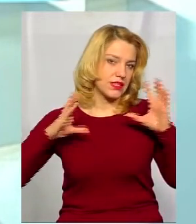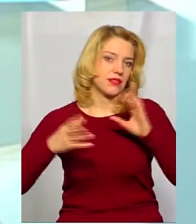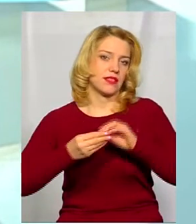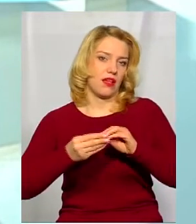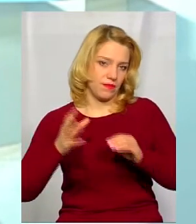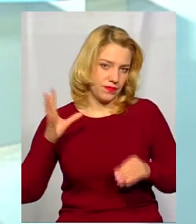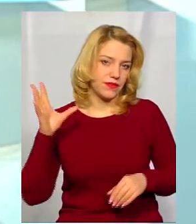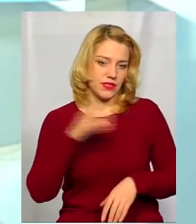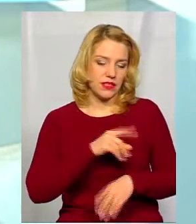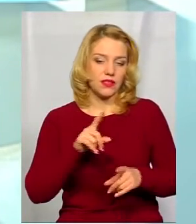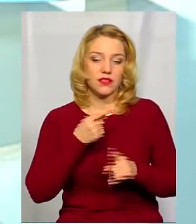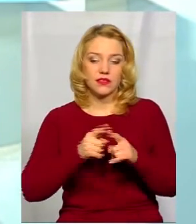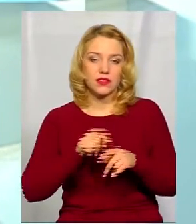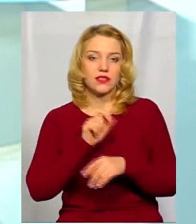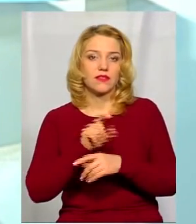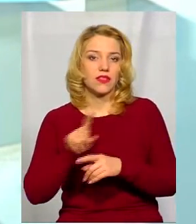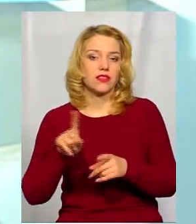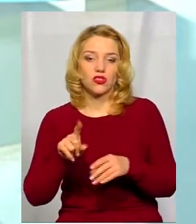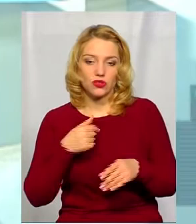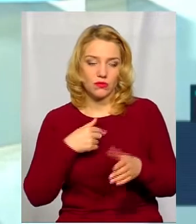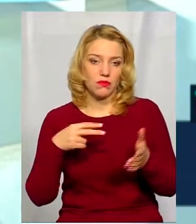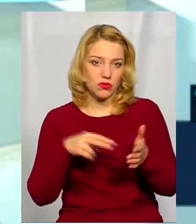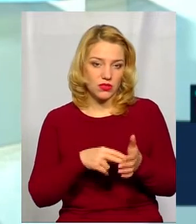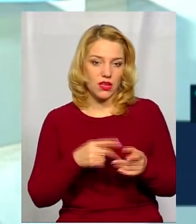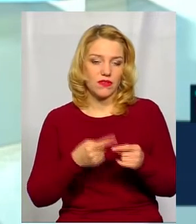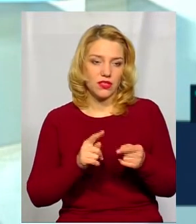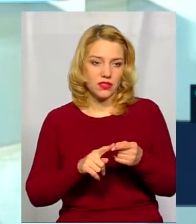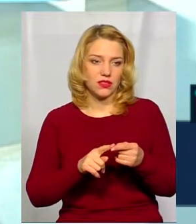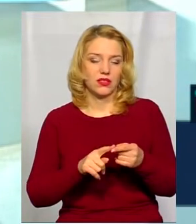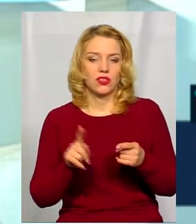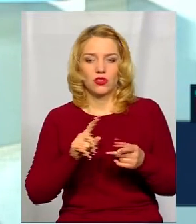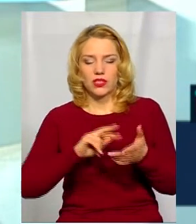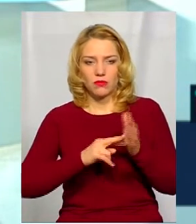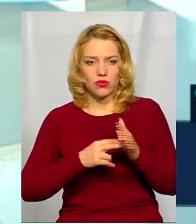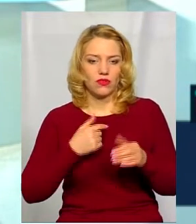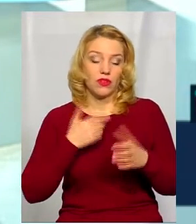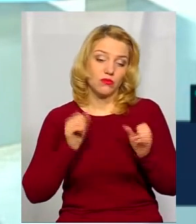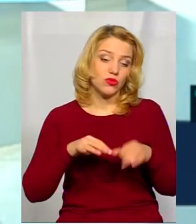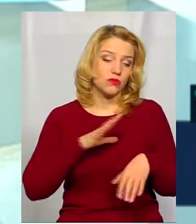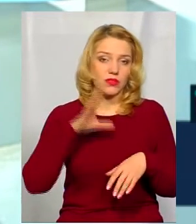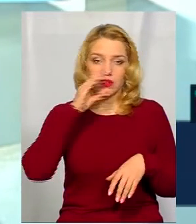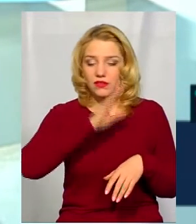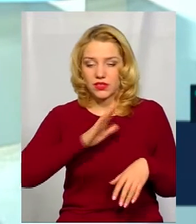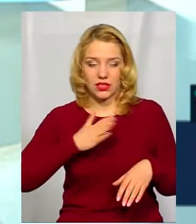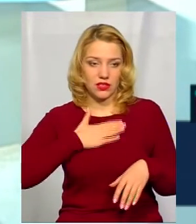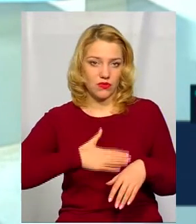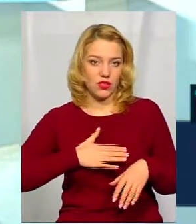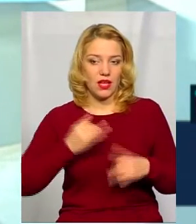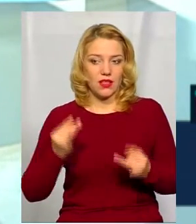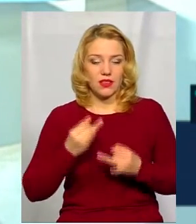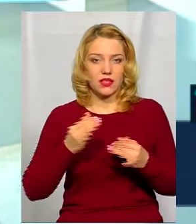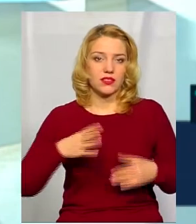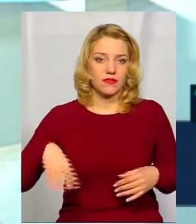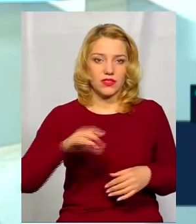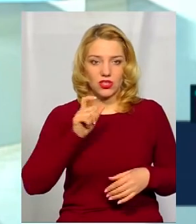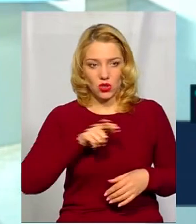ті завдання, які ми поставили, те, що ми запланували, ось там вдалося. Можливо, ми не встигли, не змогли задовільнити інтереси всіх людей.